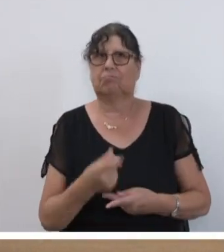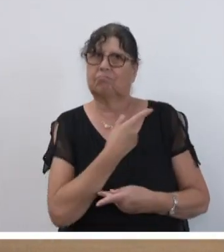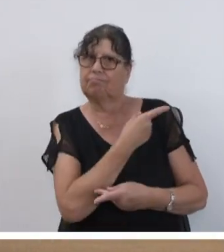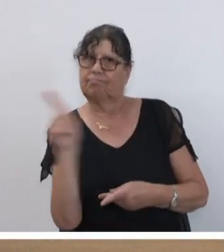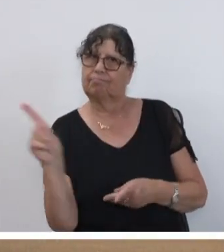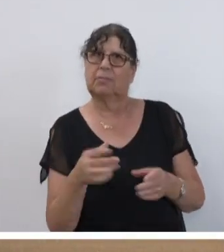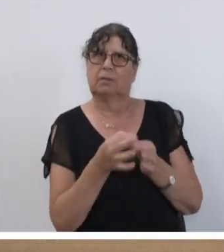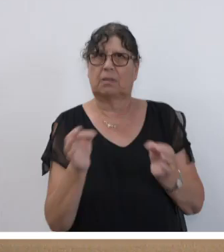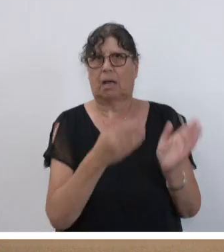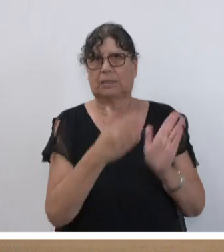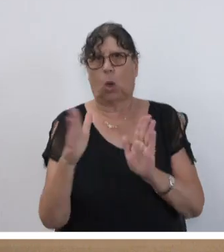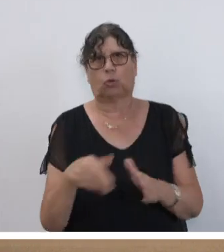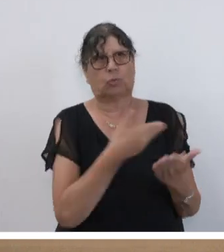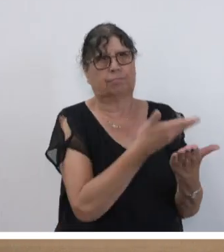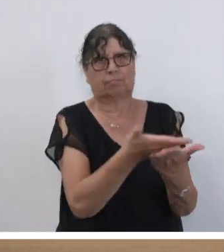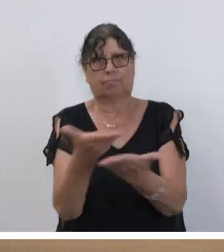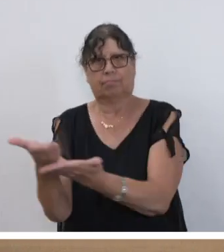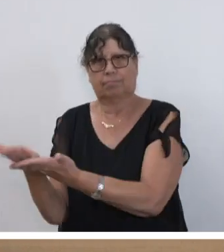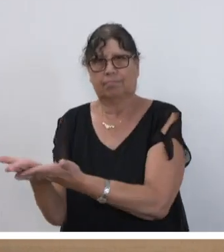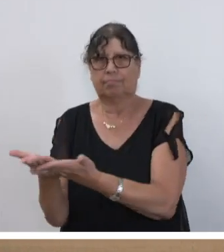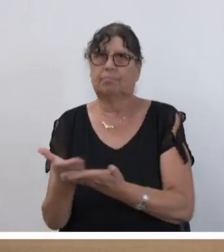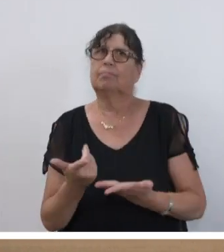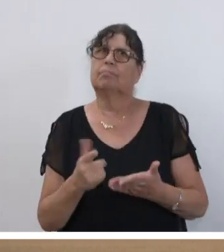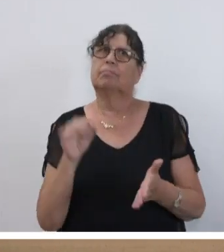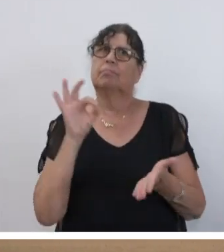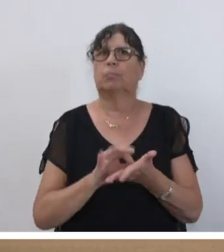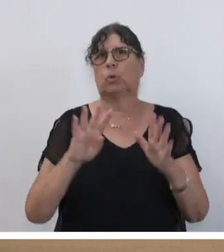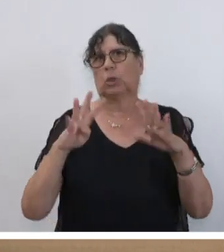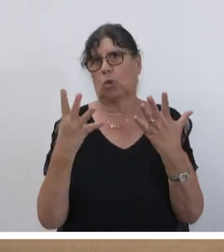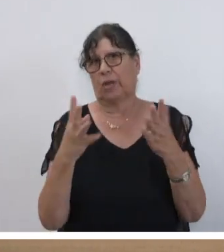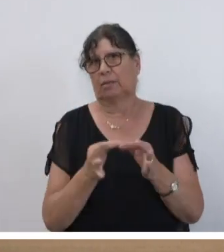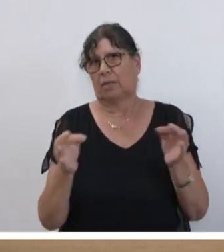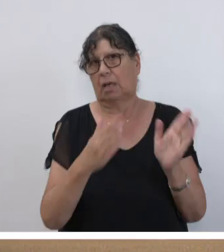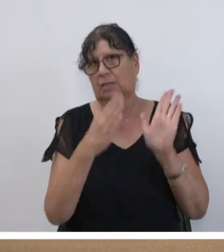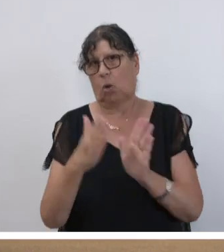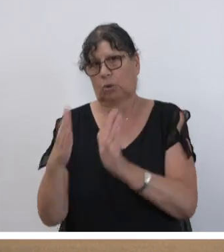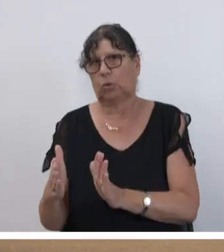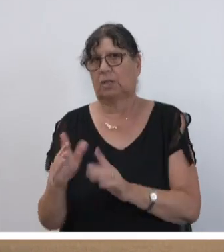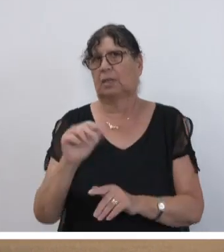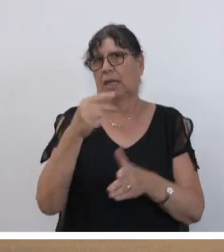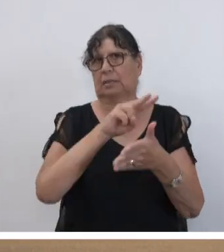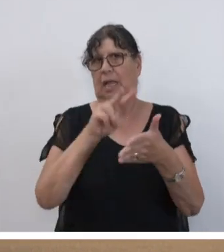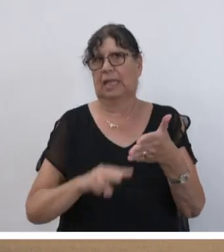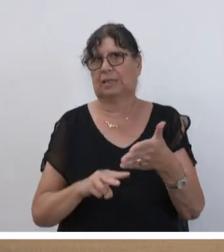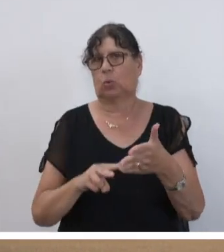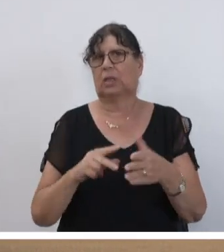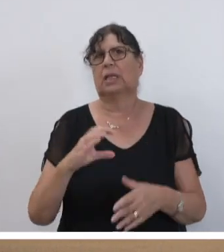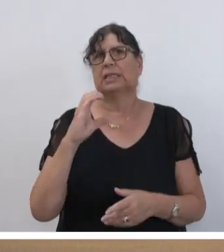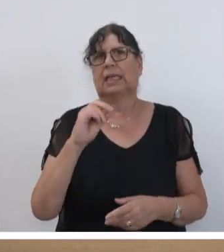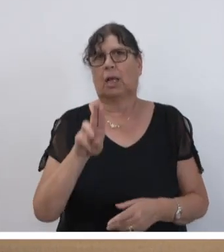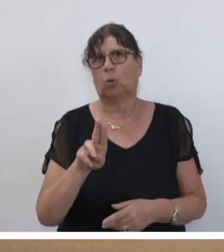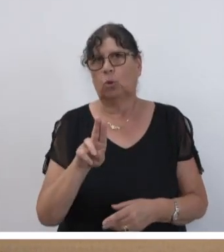vorliegende Tagesordnung festgesetzt. Punkt 9 der Tagesordnung, erste Lesung des von der CDU